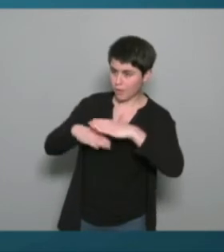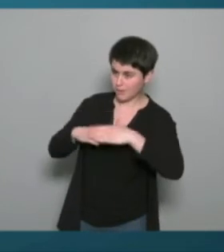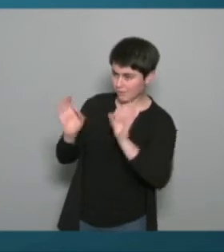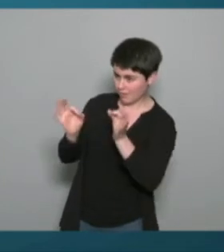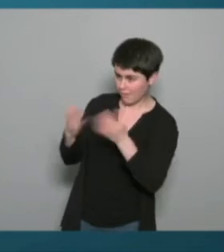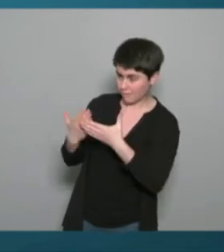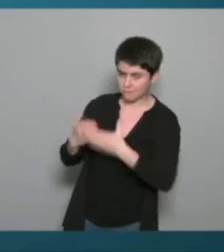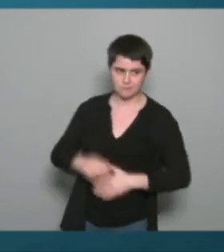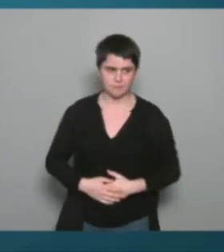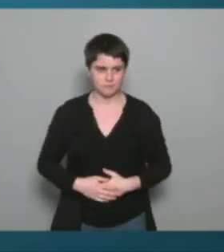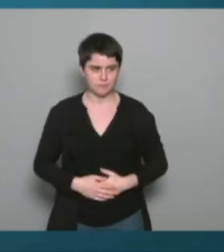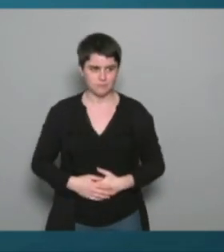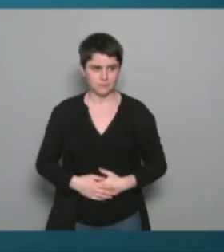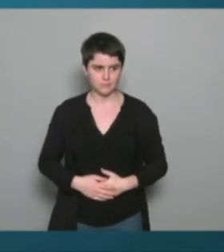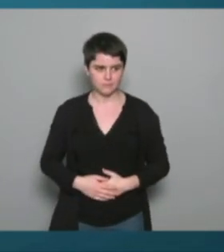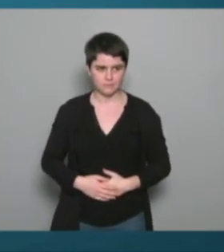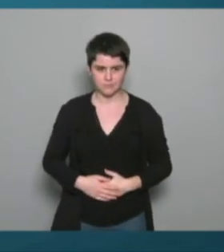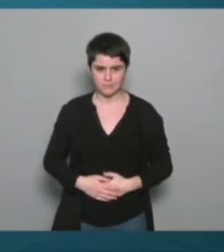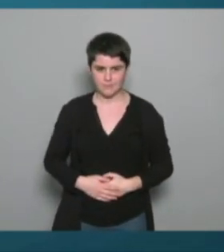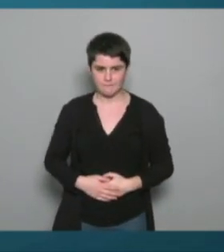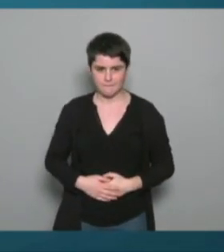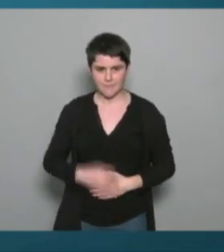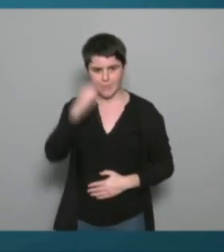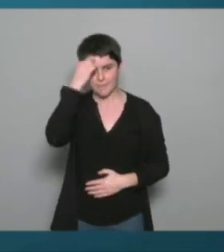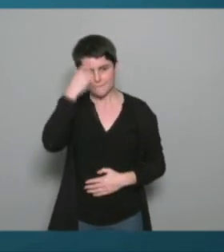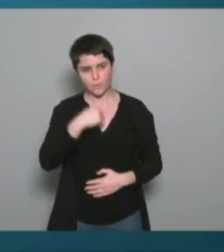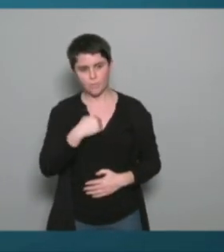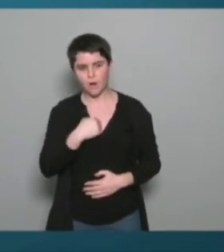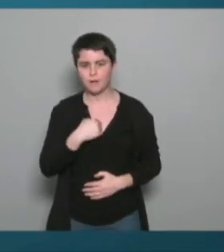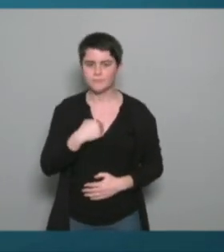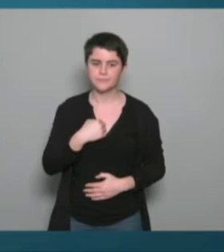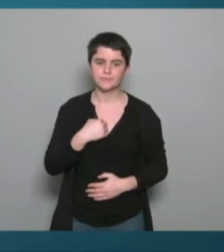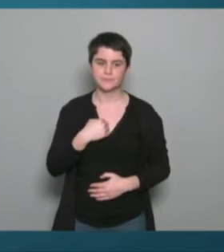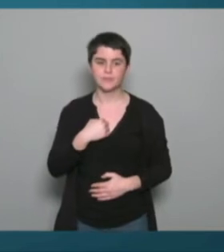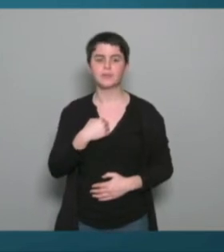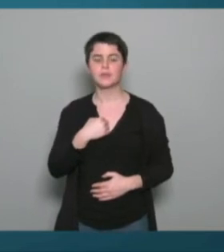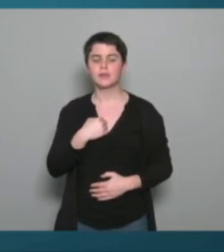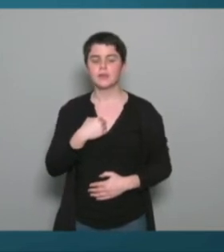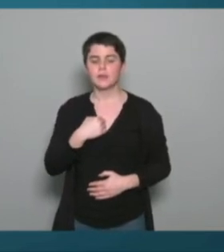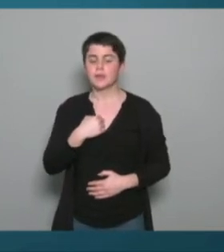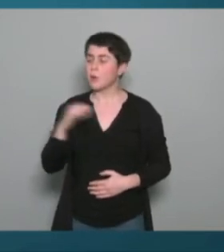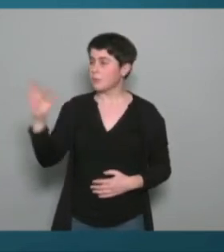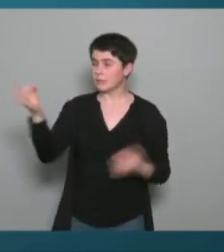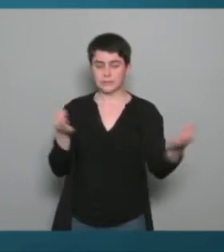de mon côté ça serait après tout ce qui a été exposé ça serait la communication